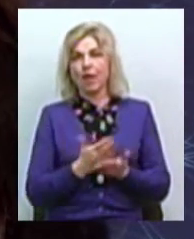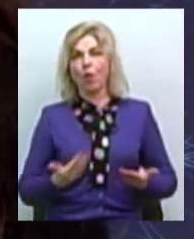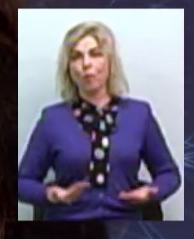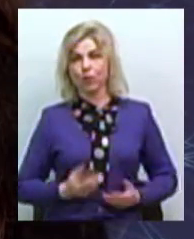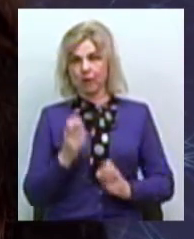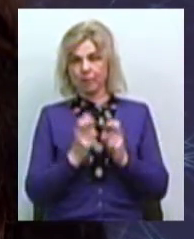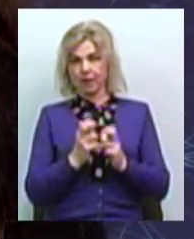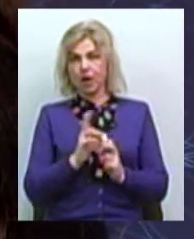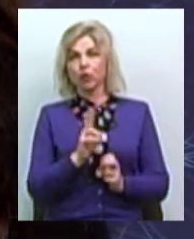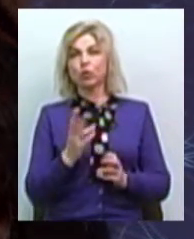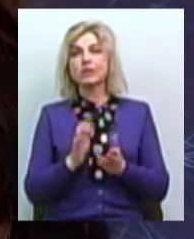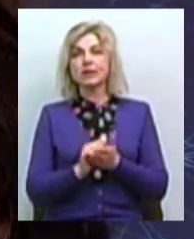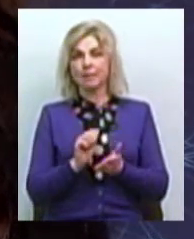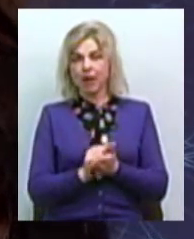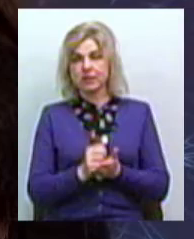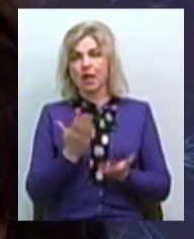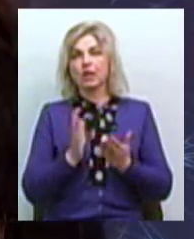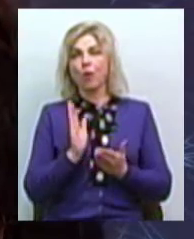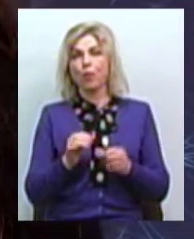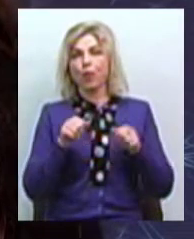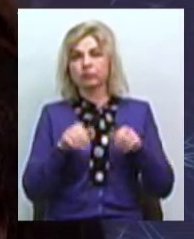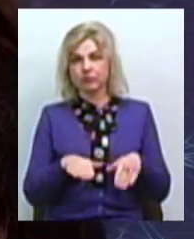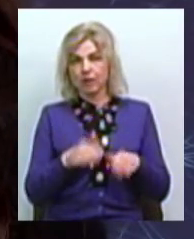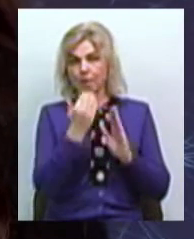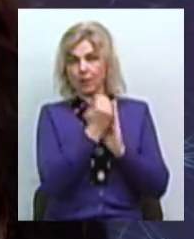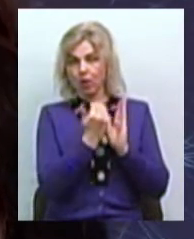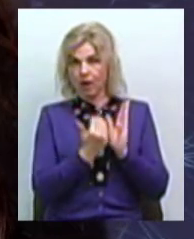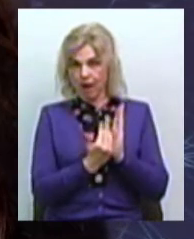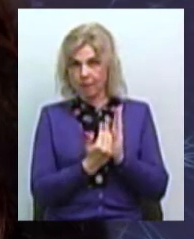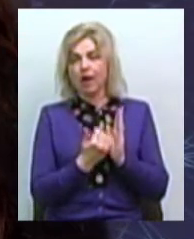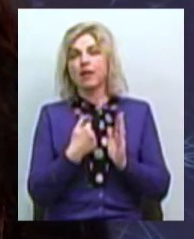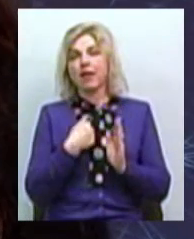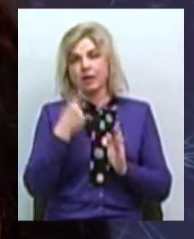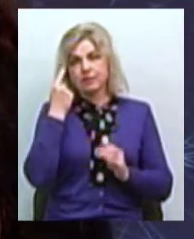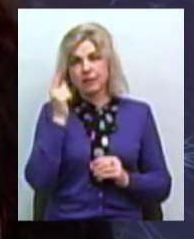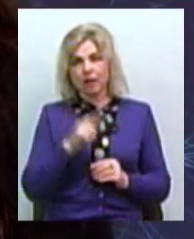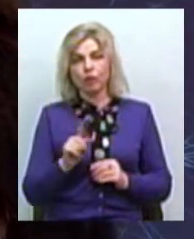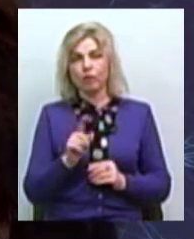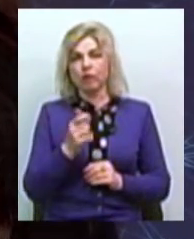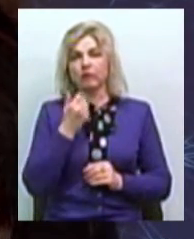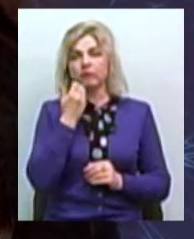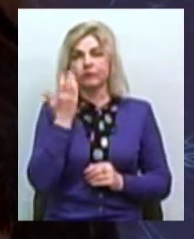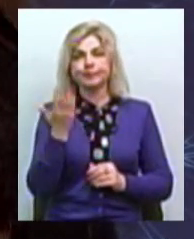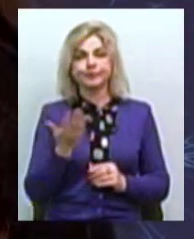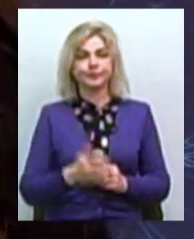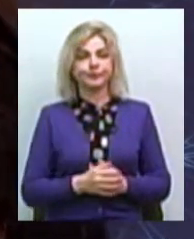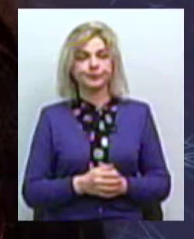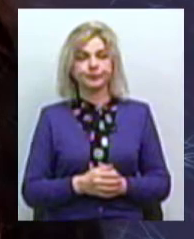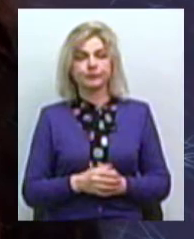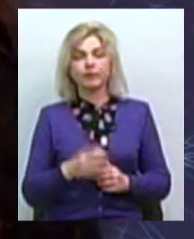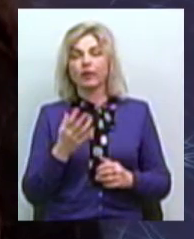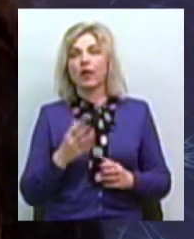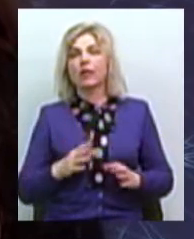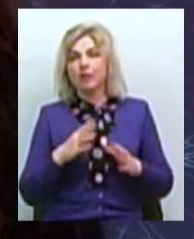яке цим займається, якщо буде прийнята програма. Я також знаю, що коли Департамент житлово-комунального